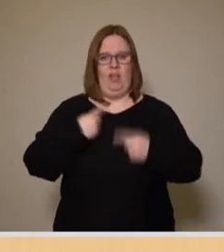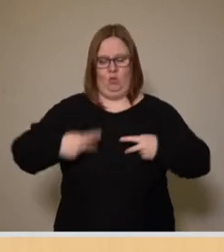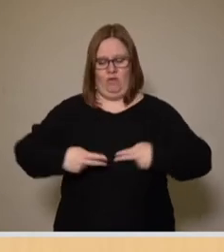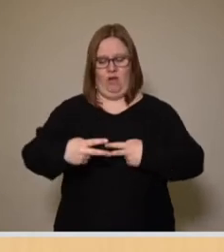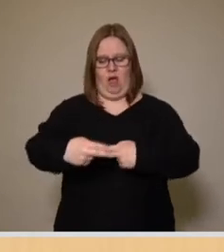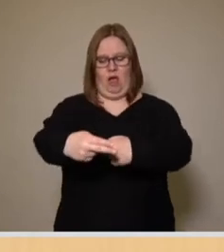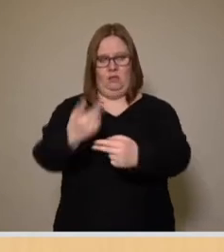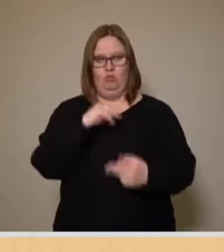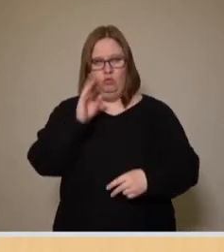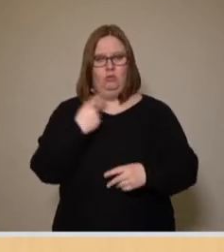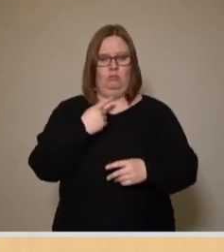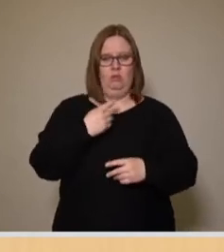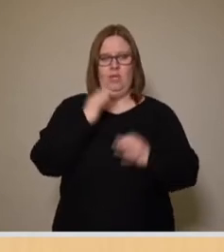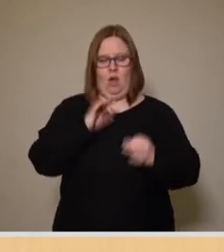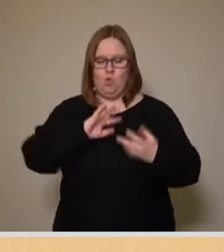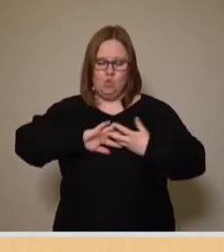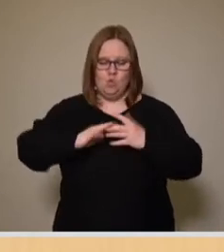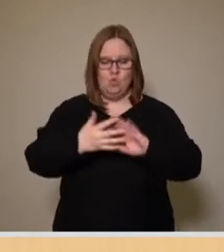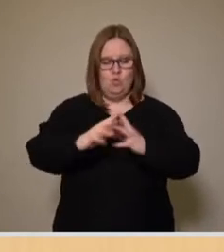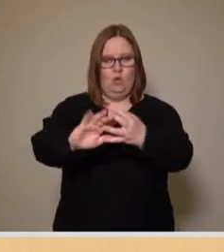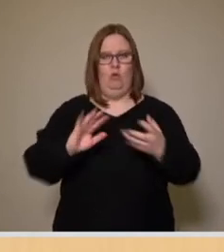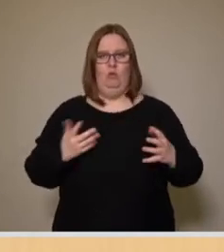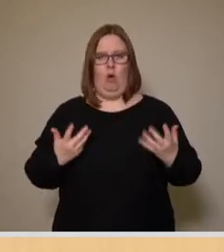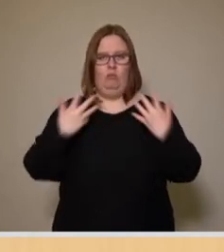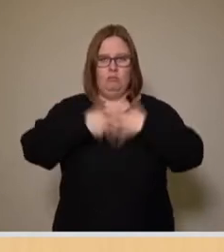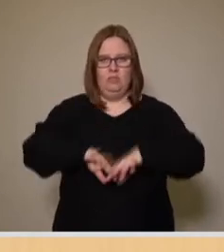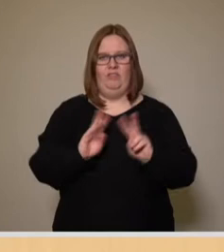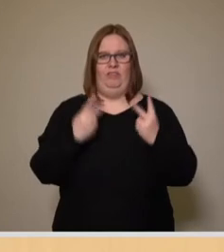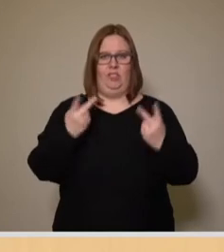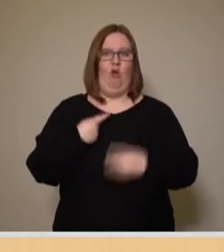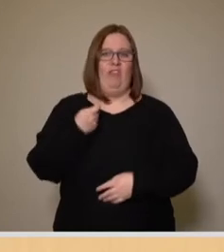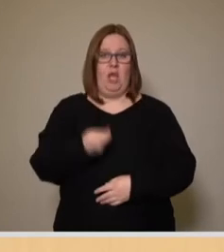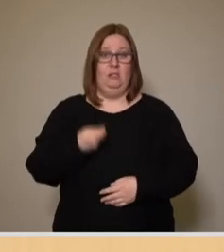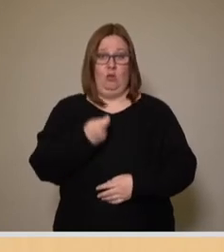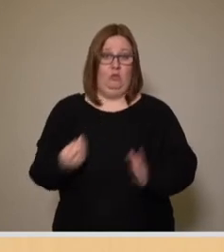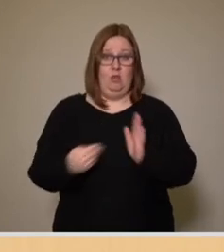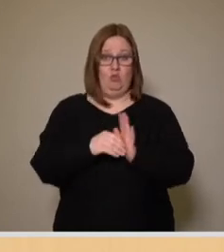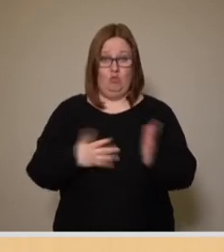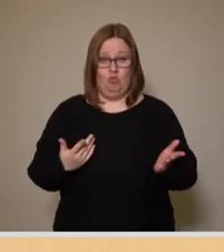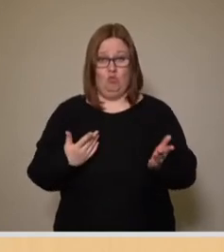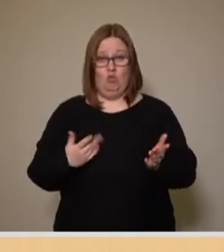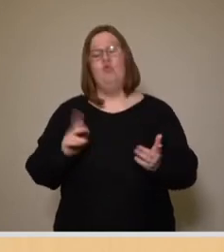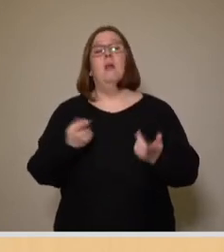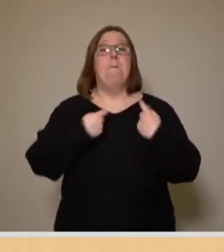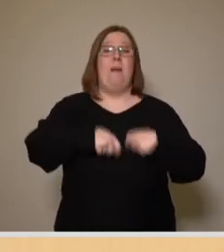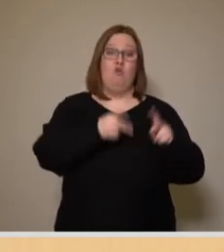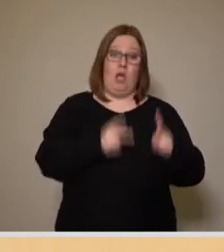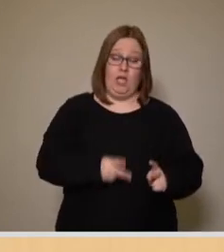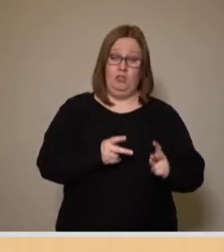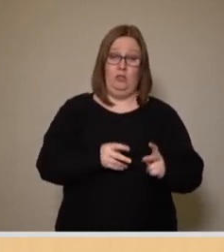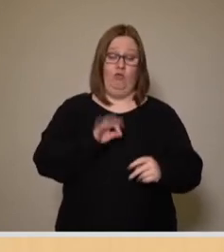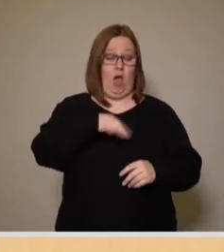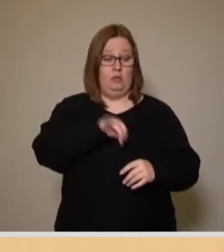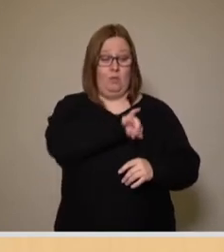betrachtet werden, miteinander verzahnt werden. Und auch die Finanzierung steht hier im Fokus. Hinzu kommt, dass neben der Schaffung von Baurecht für die